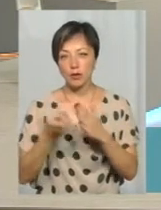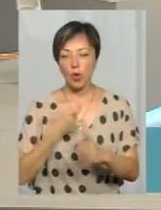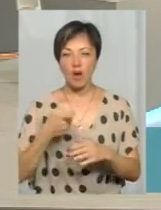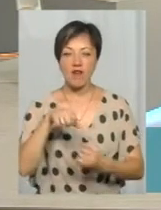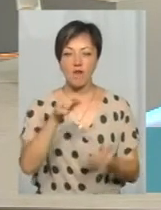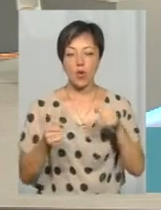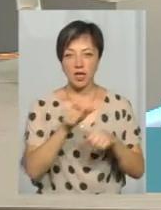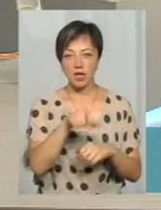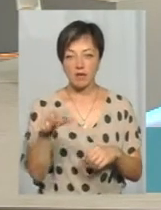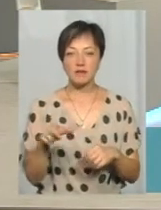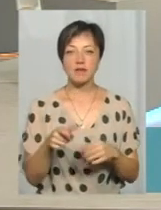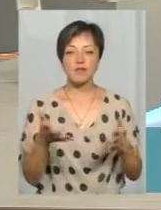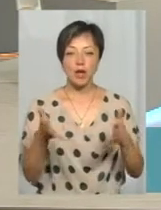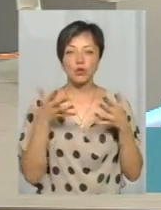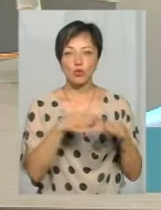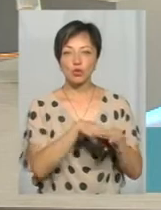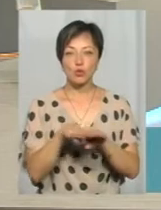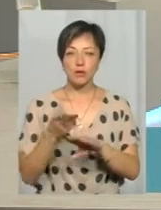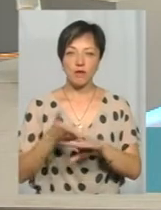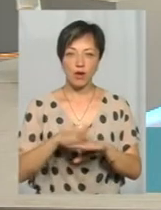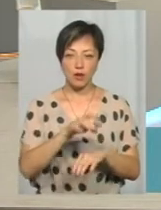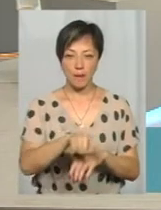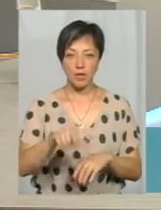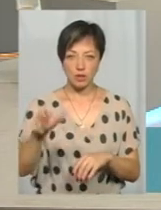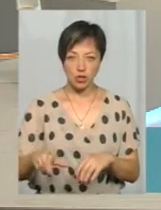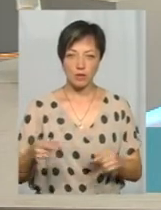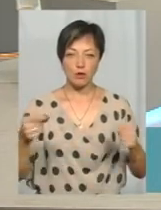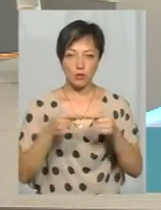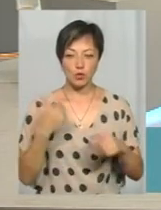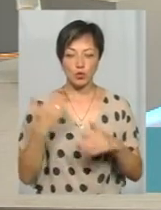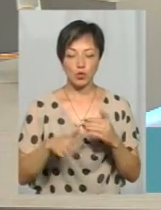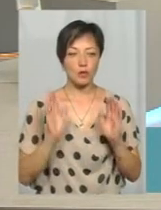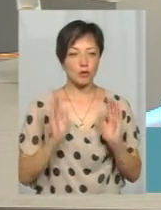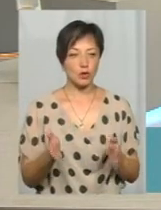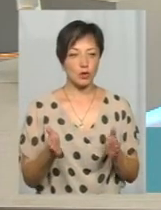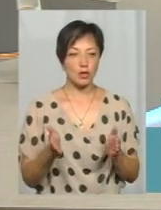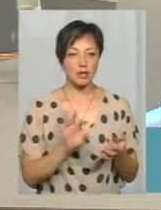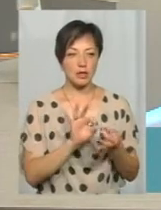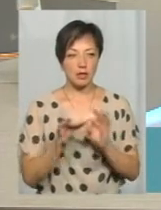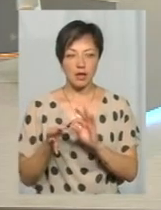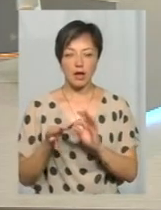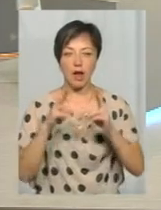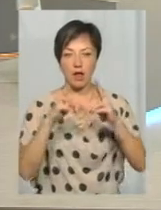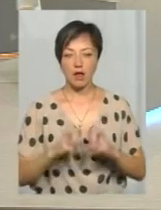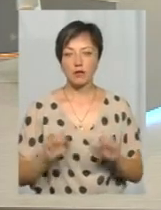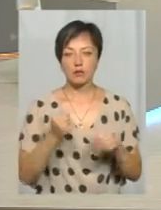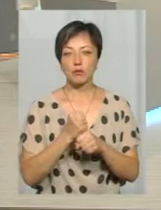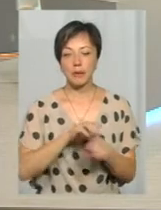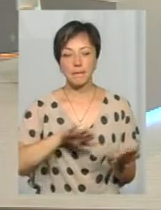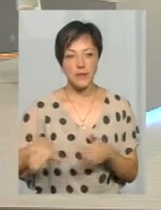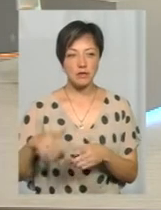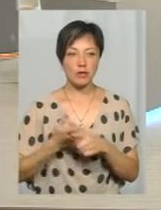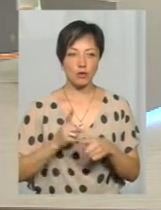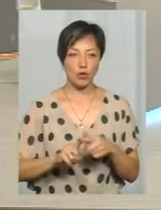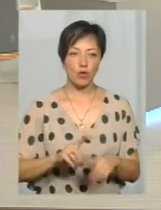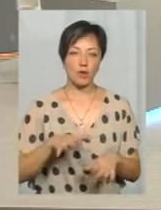встановлюють ступінь важкості отриманих тілесних ушкоджень пасажирами. Відповідно, вже буде, скажімо, детальний аналіз можна буде зробити після того, як буде